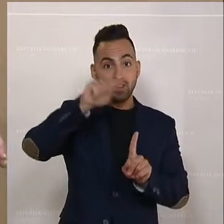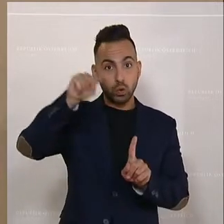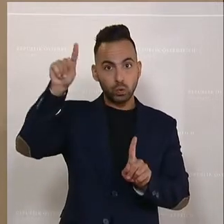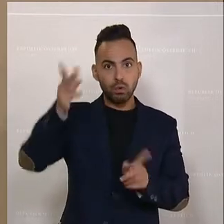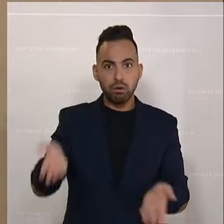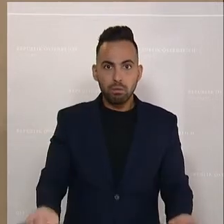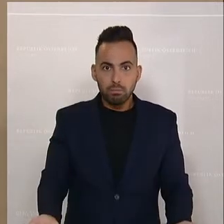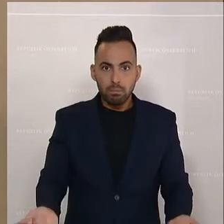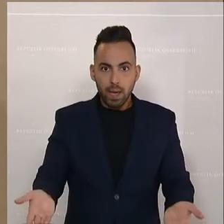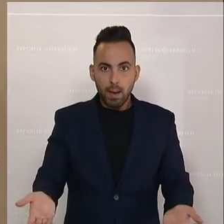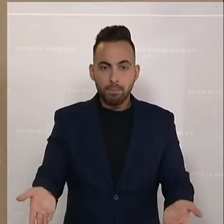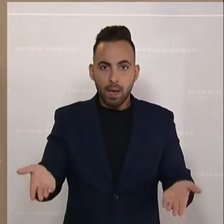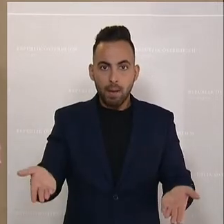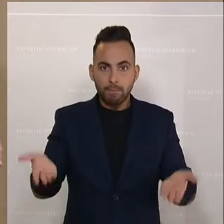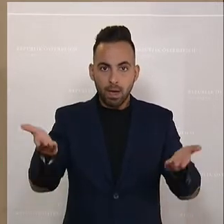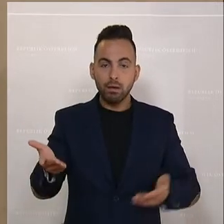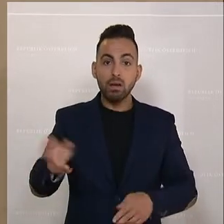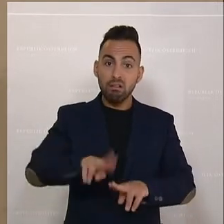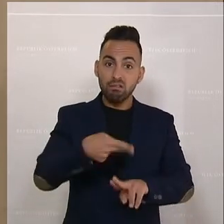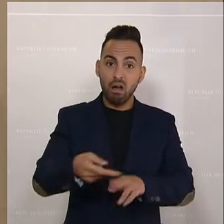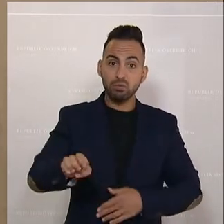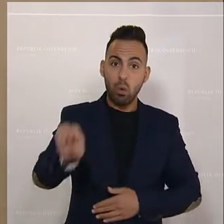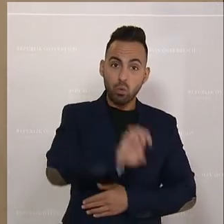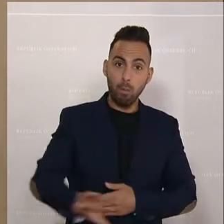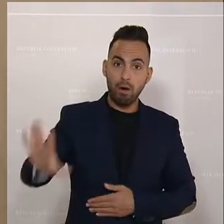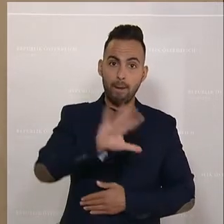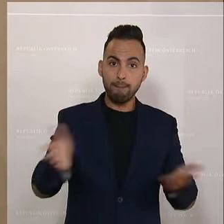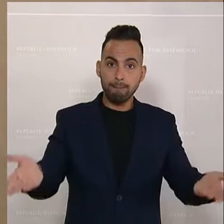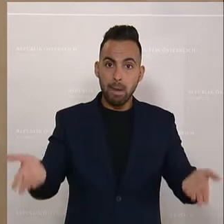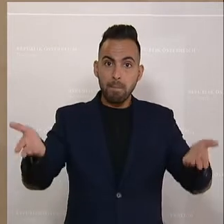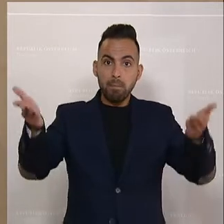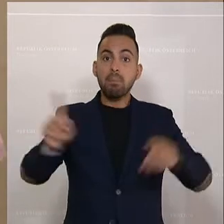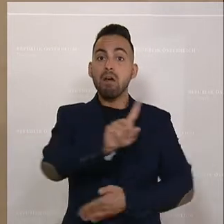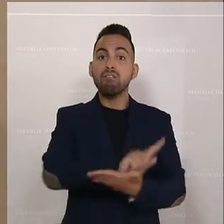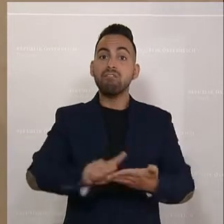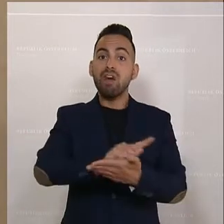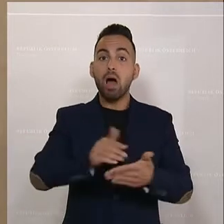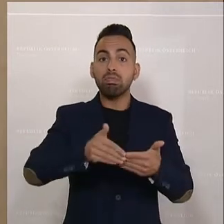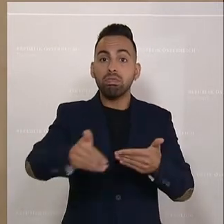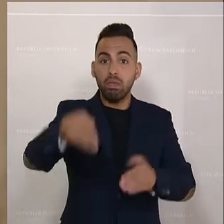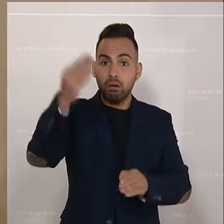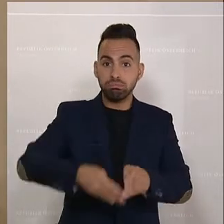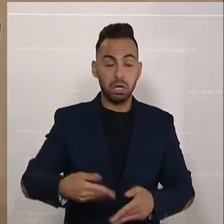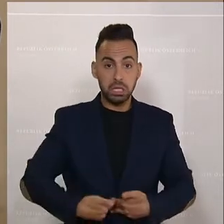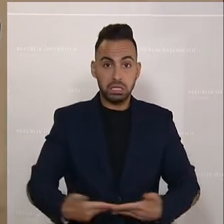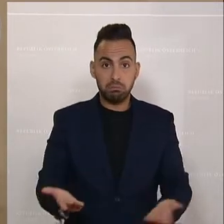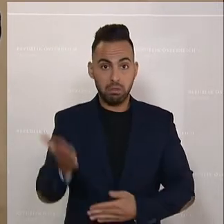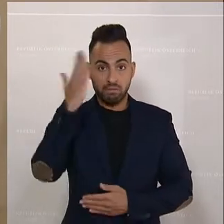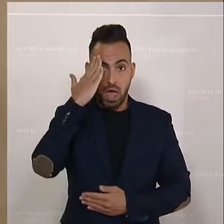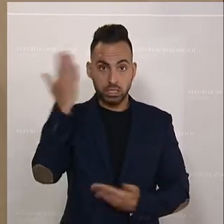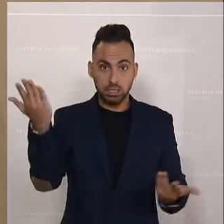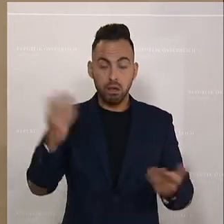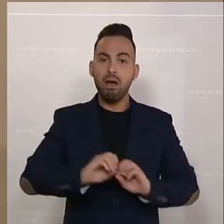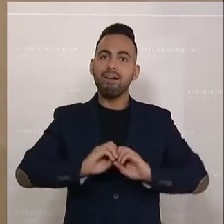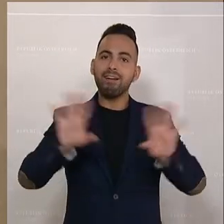ganz Europa weiter. Und wir wissen nicht, wann es ein Ende haben wird. Es ist nicht absehbar. Und darum ist es nun verständlich, dass im Prinzip